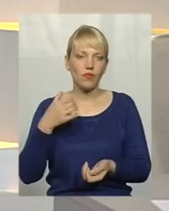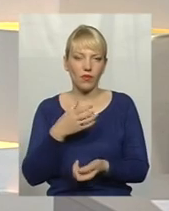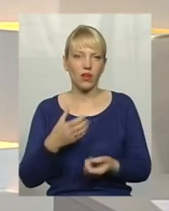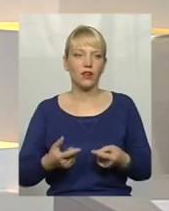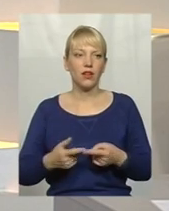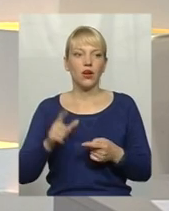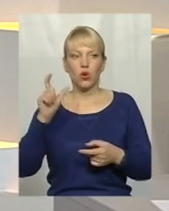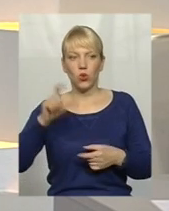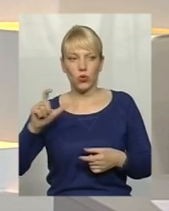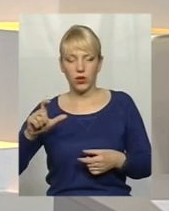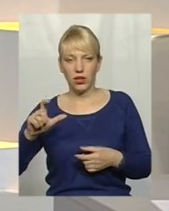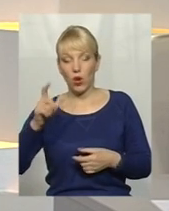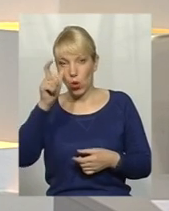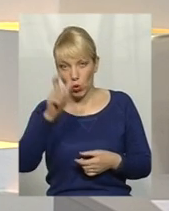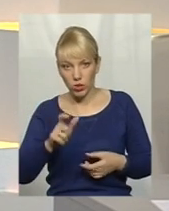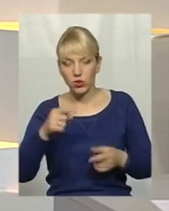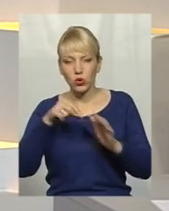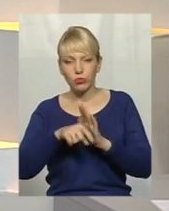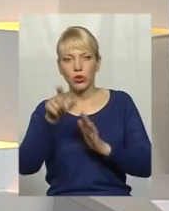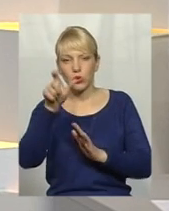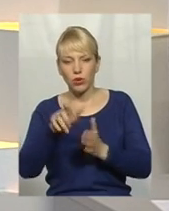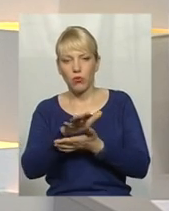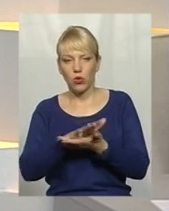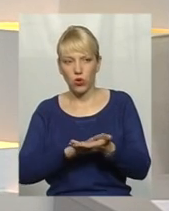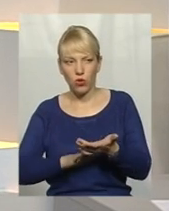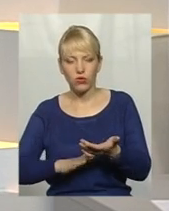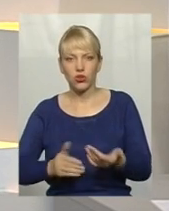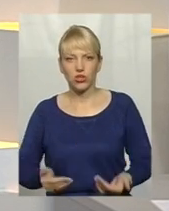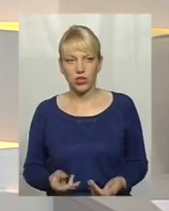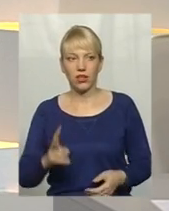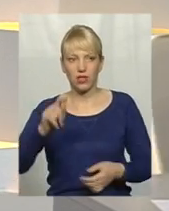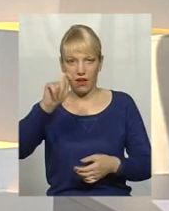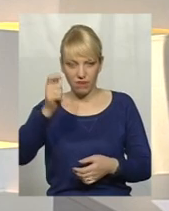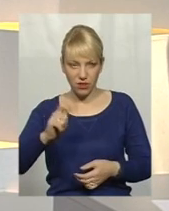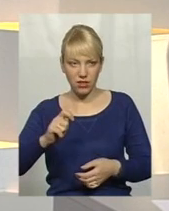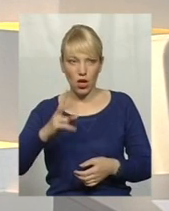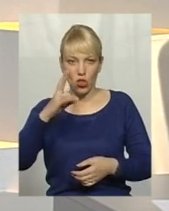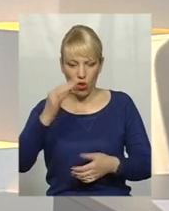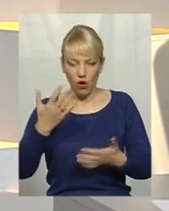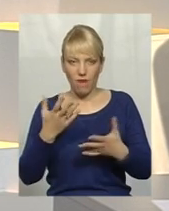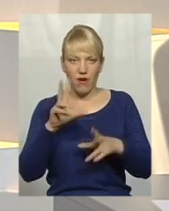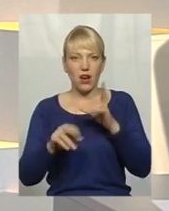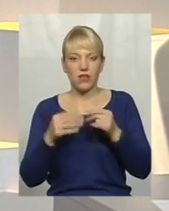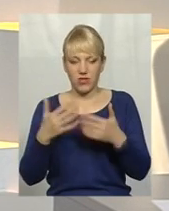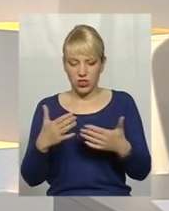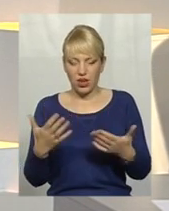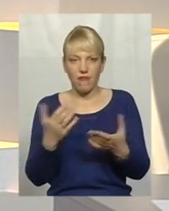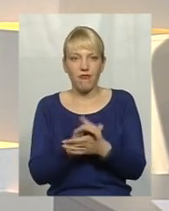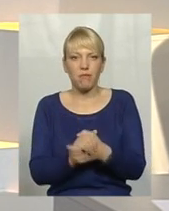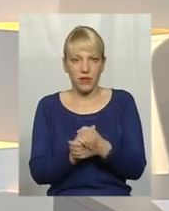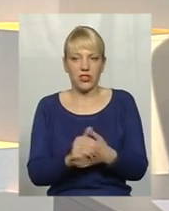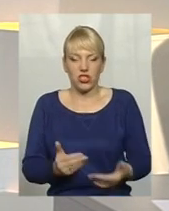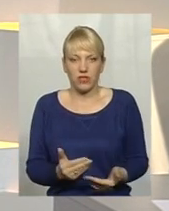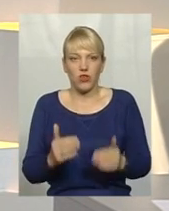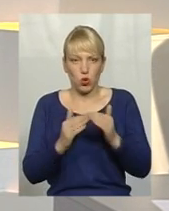Тобто людина далі продовжує жити на війні, хоча вона вже в цивільному житті, хоча вона